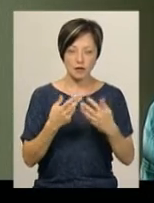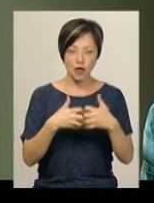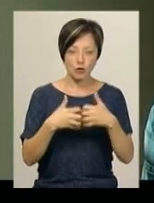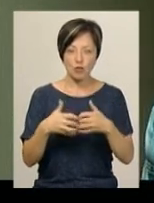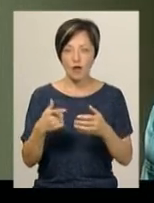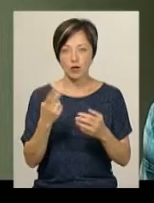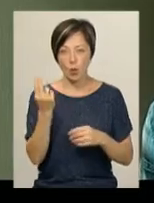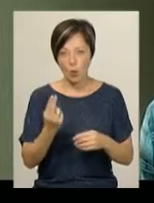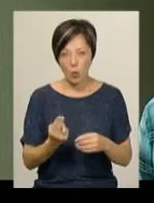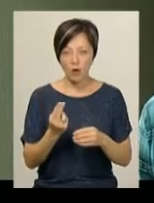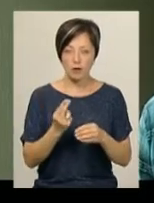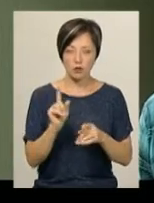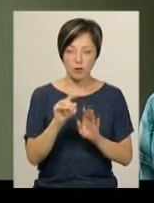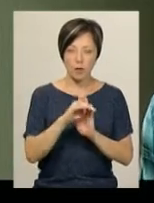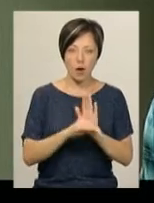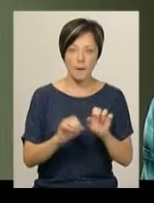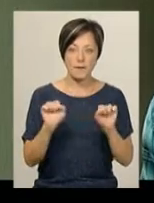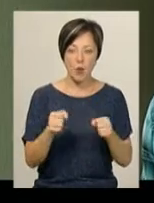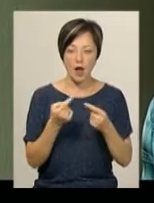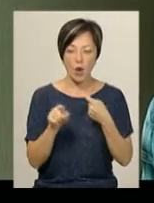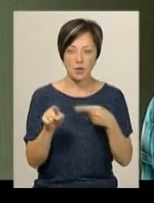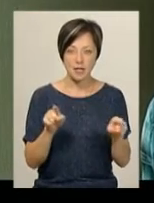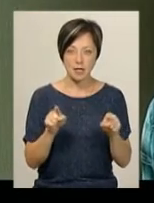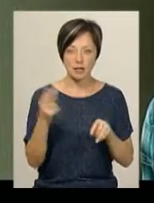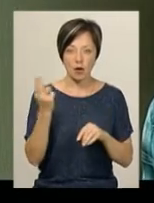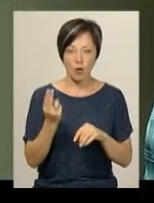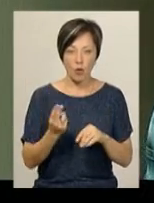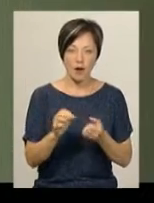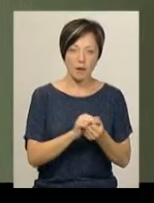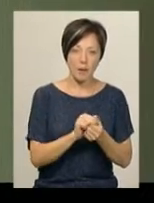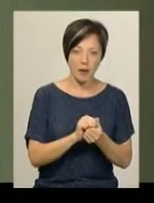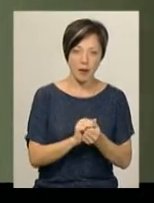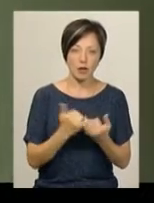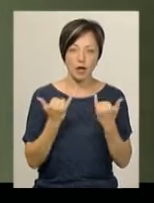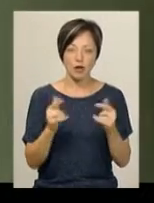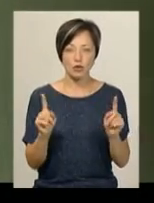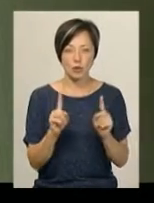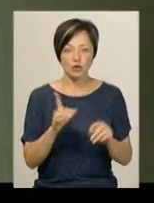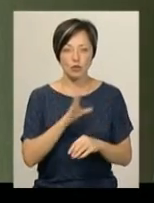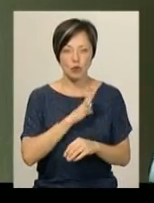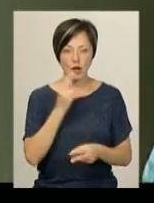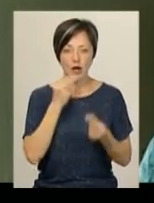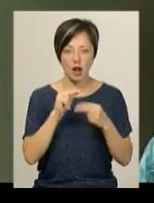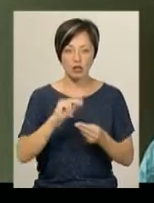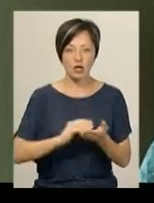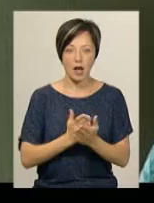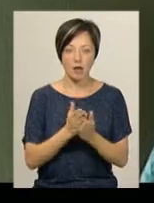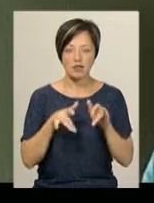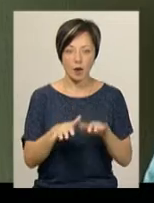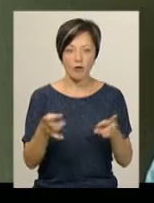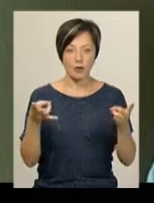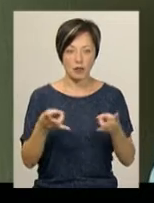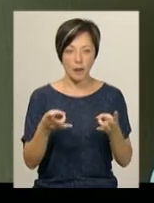налаштувати колір, щоб програма могла розрізнити колір паперу. Для того, щоб була краща якість справи,